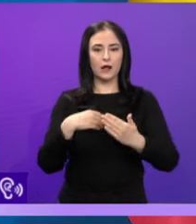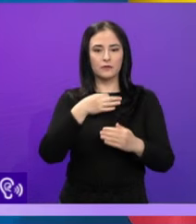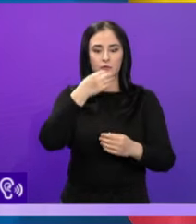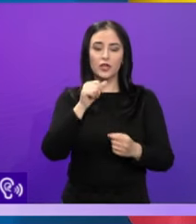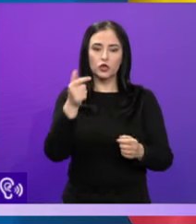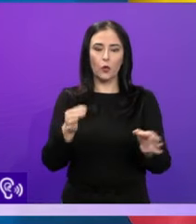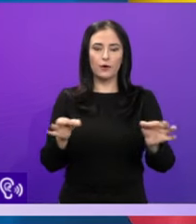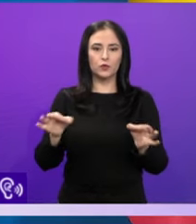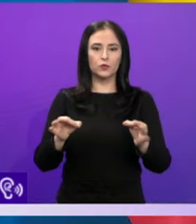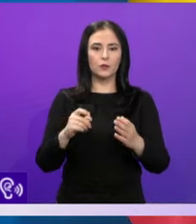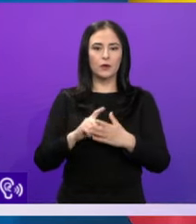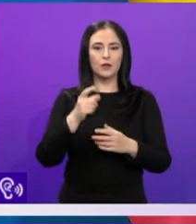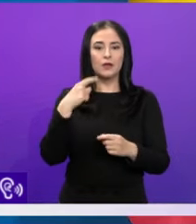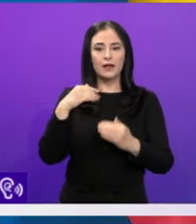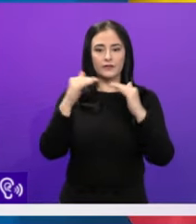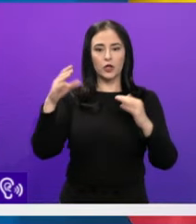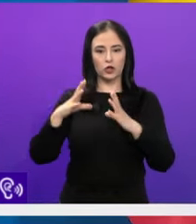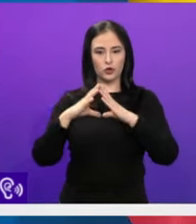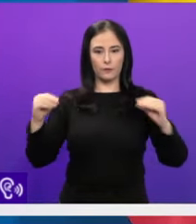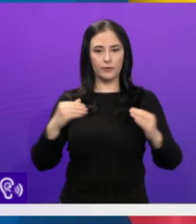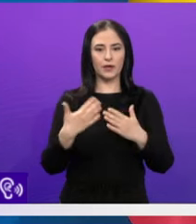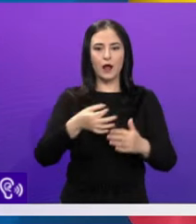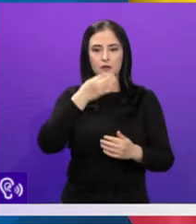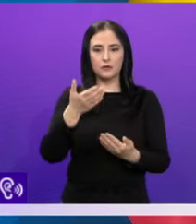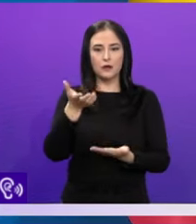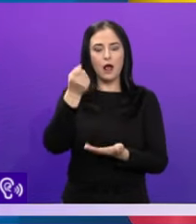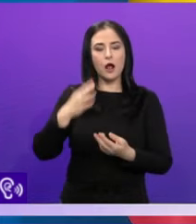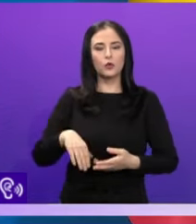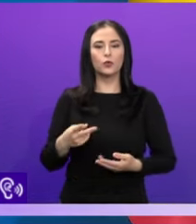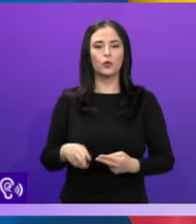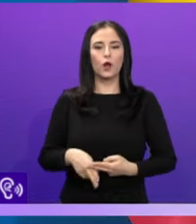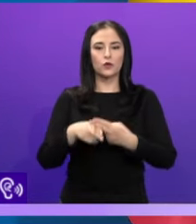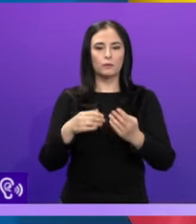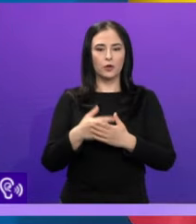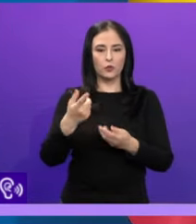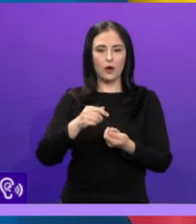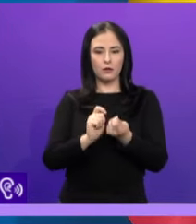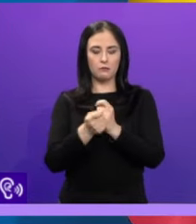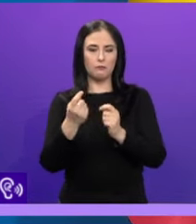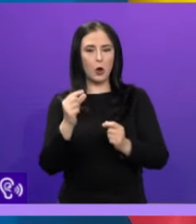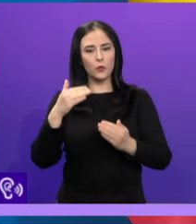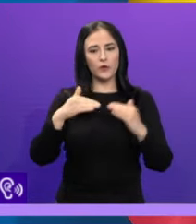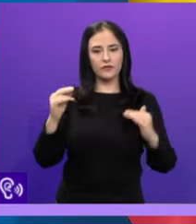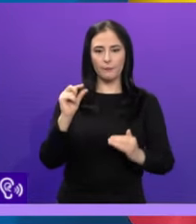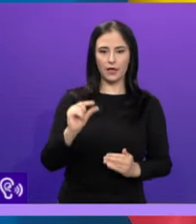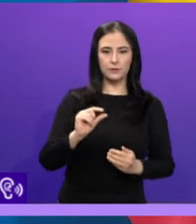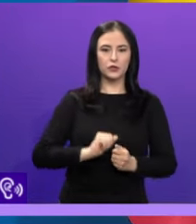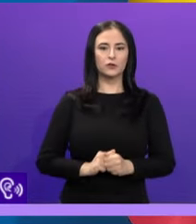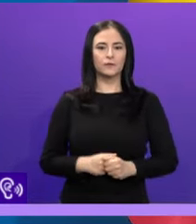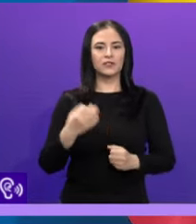măsură, multor români le-ar înceta aceste ajutoare sau le-ar primi în valori mai mici. Ar fi